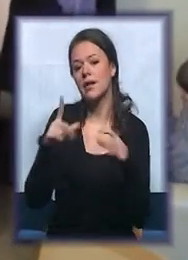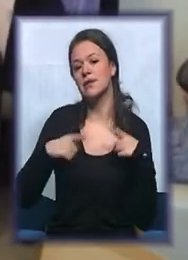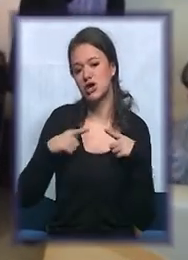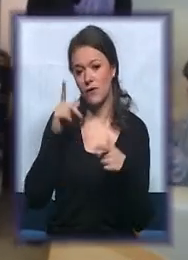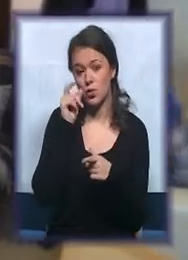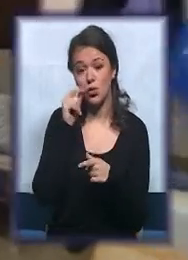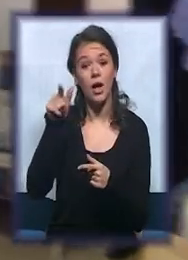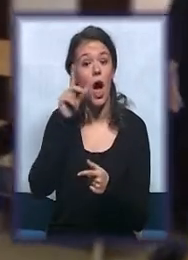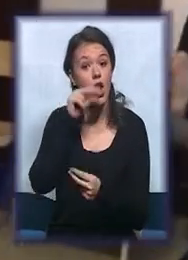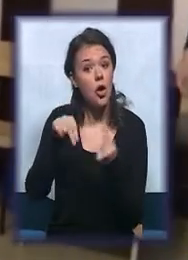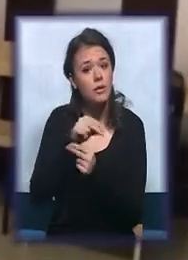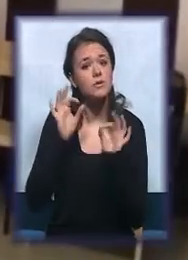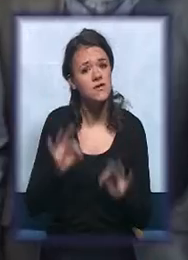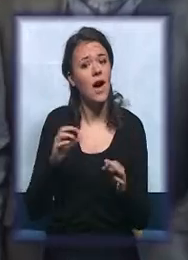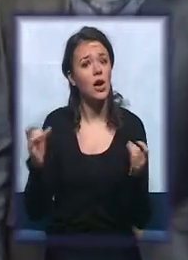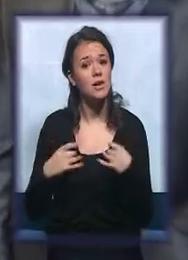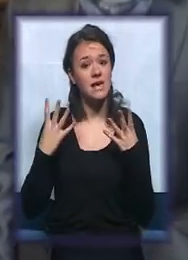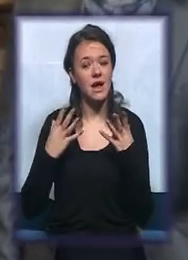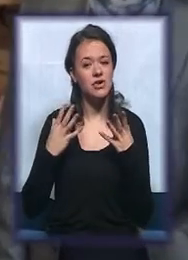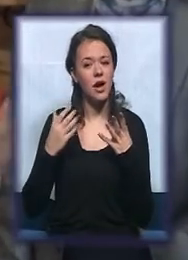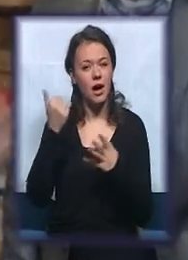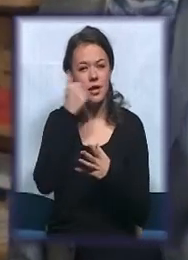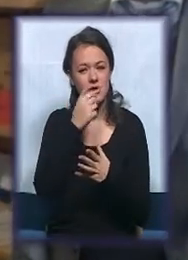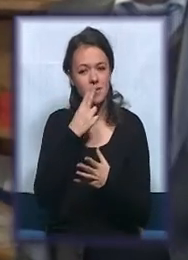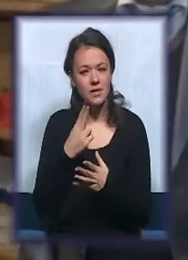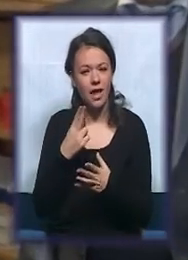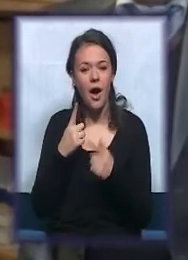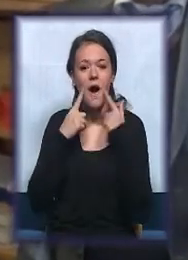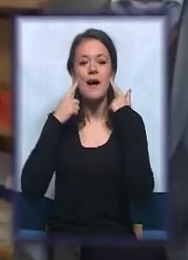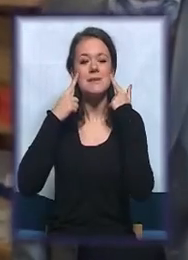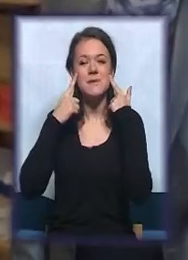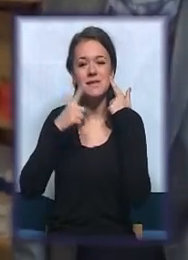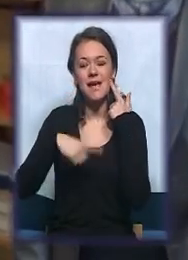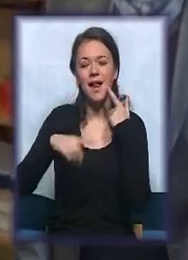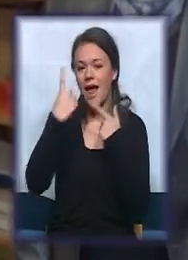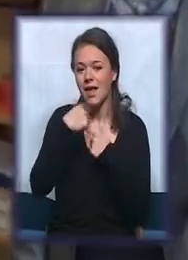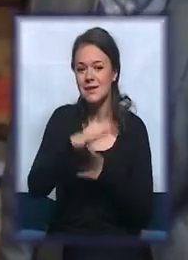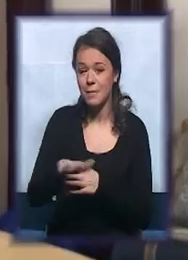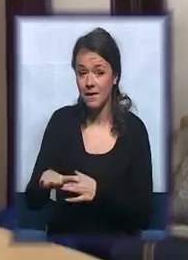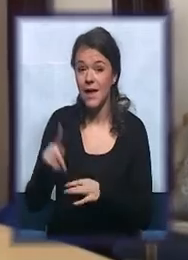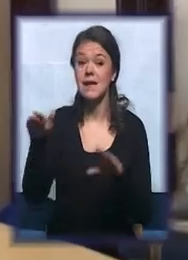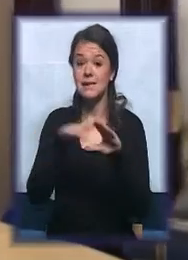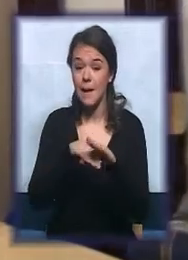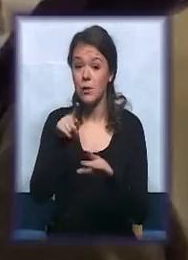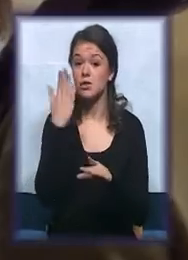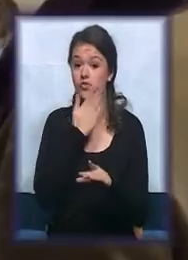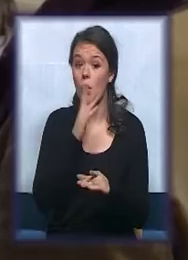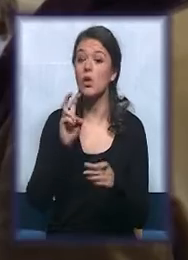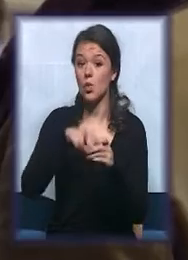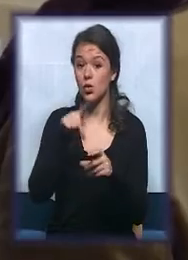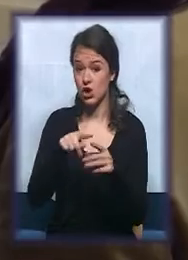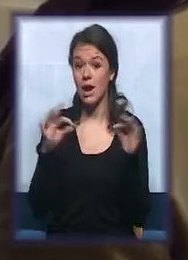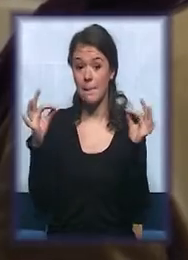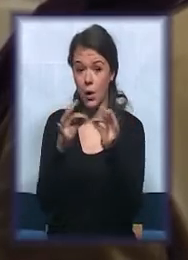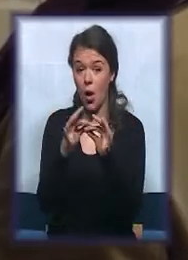ali ono što mi je impresioniralo jesu osmesi na licima dece. Zaposleni u školi koji su uključeni u projekata, koji su ovde